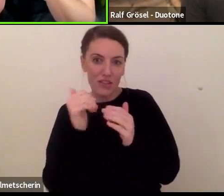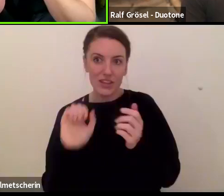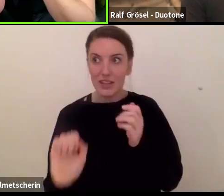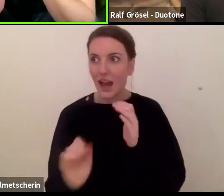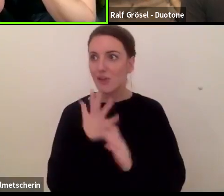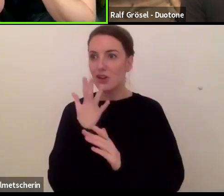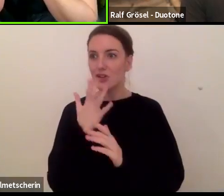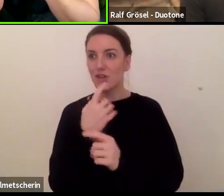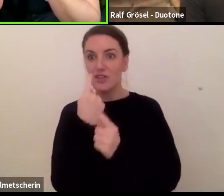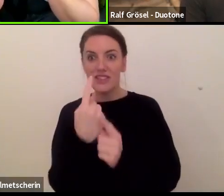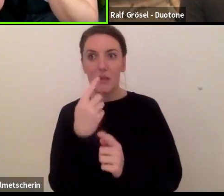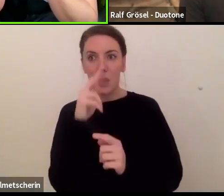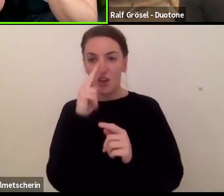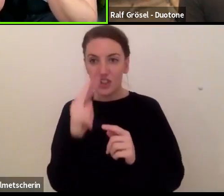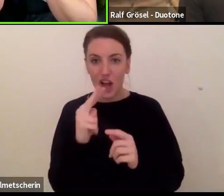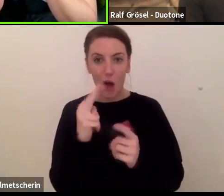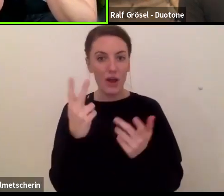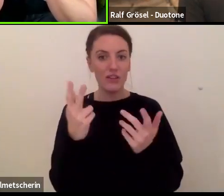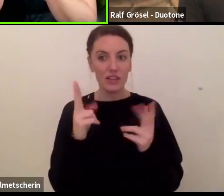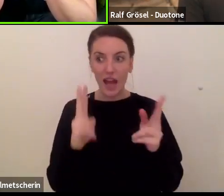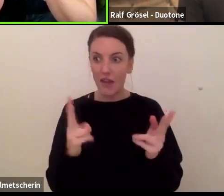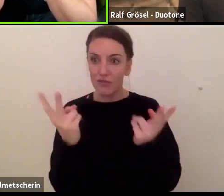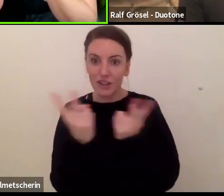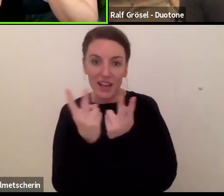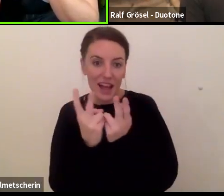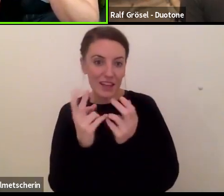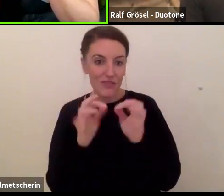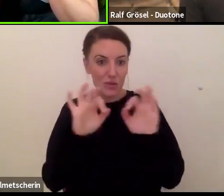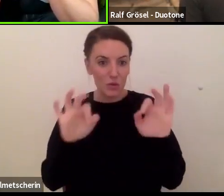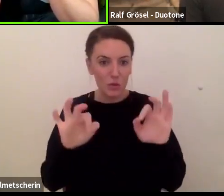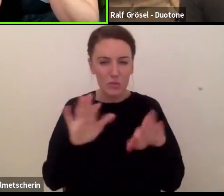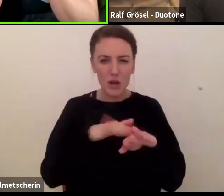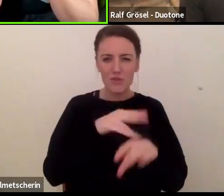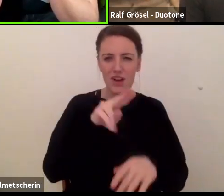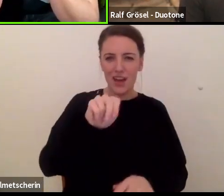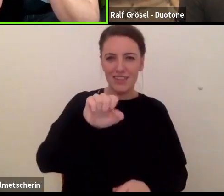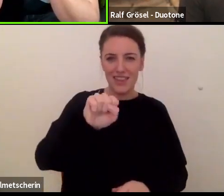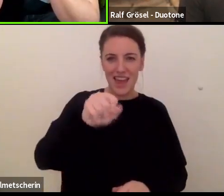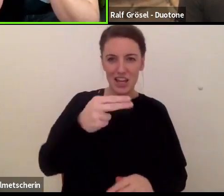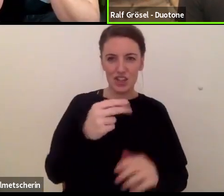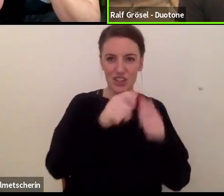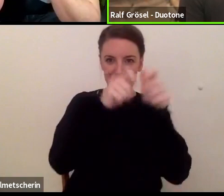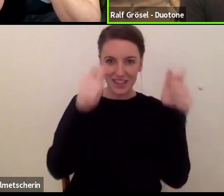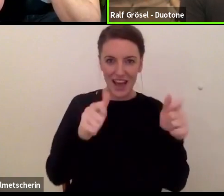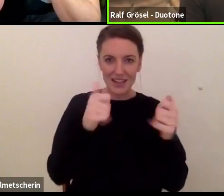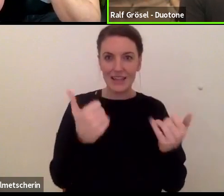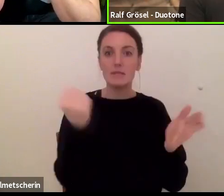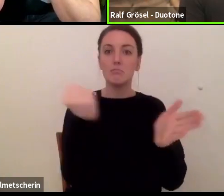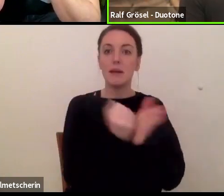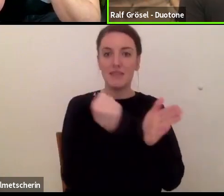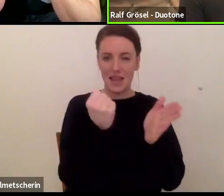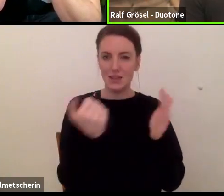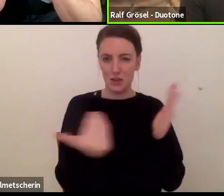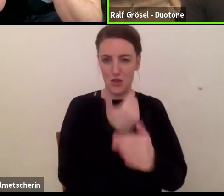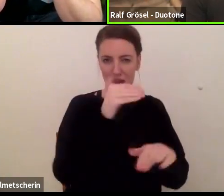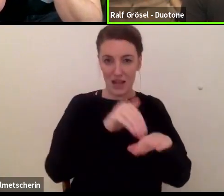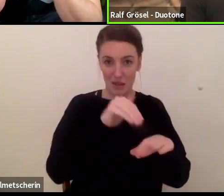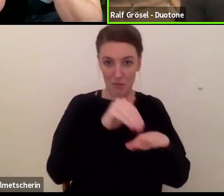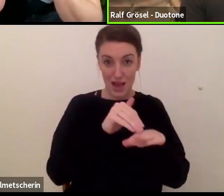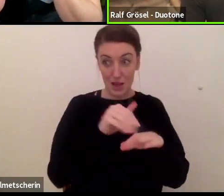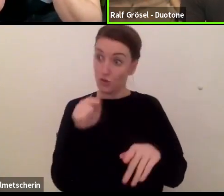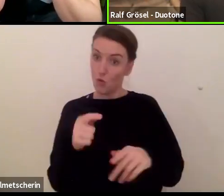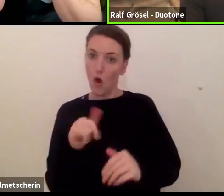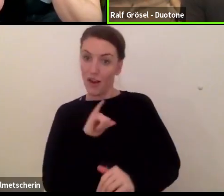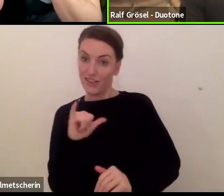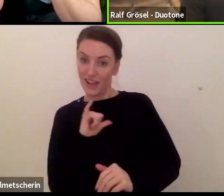irgendwie da Patente angemeldet haben, verfolgst du das? Ja, sowas verfolge ich schon. Die Ansätze hat